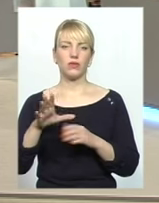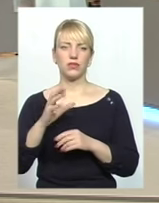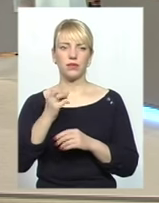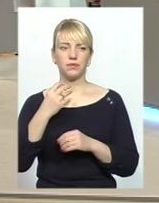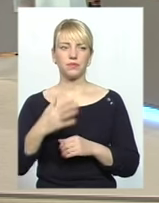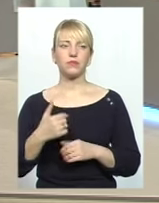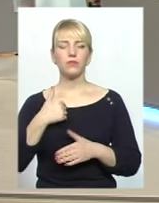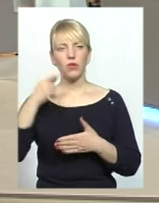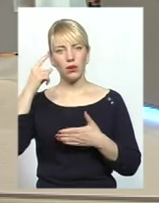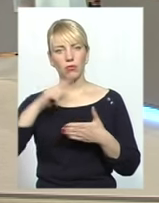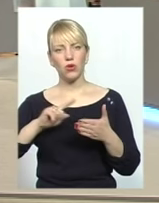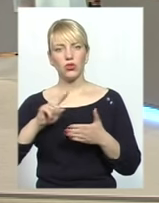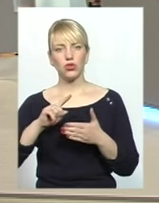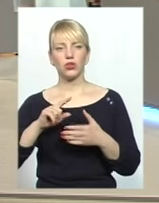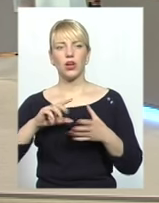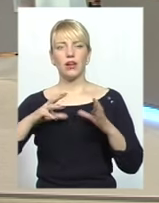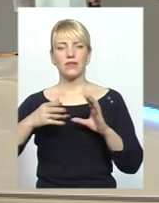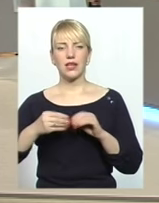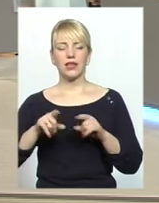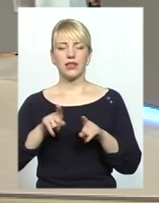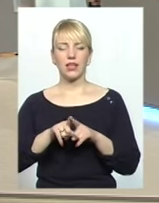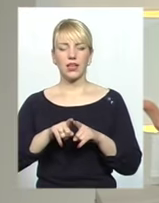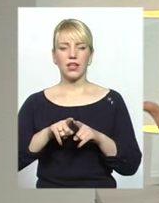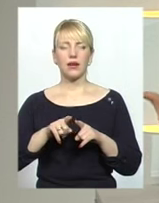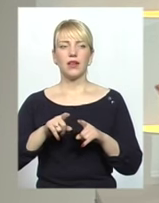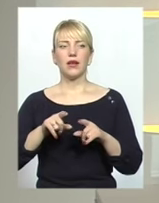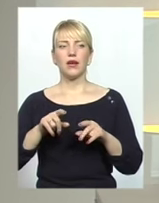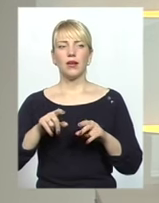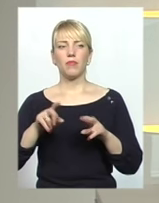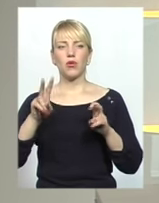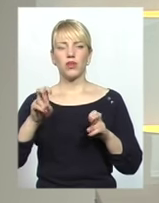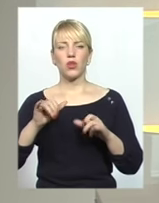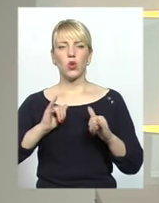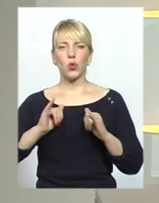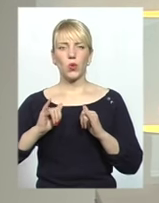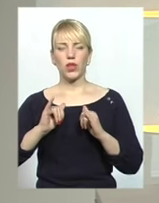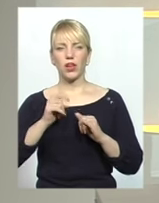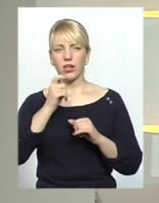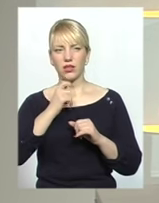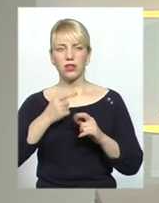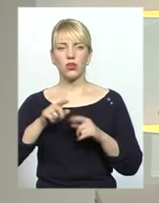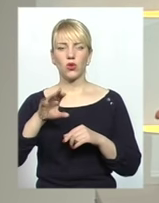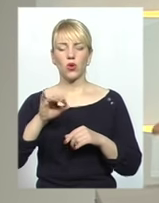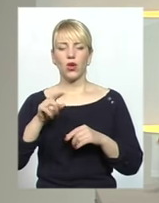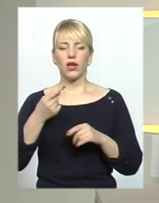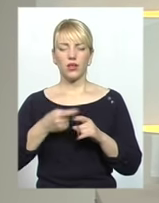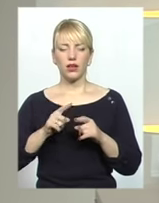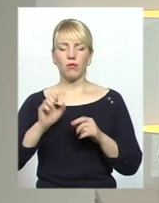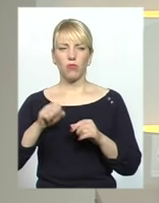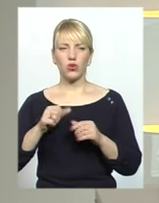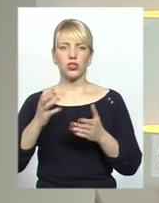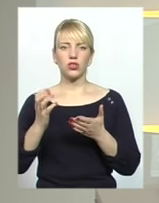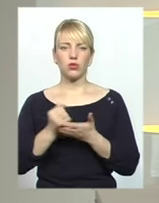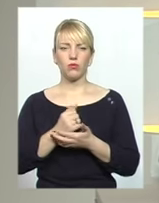знаєте, я переконана, що взагалі така поняття як толерантність, якщо її немає від народження, то її, направду, дуже легко здобути з руками. Я